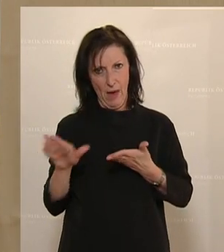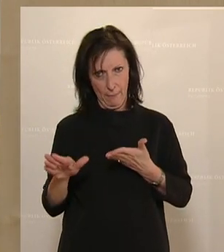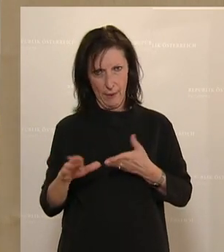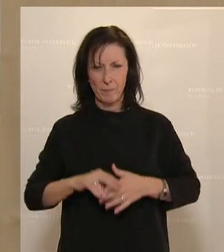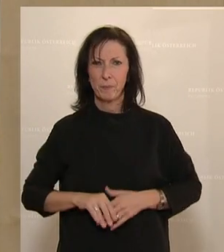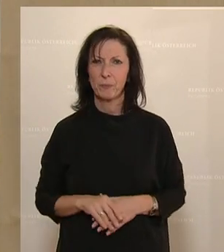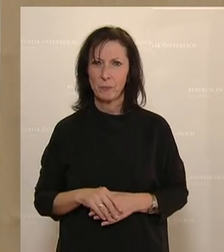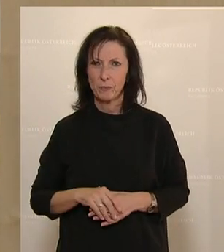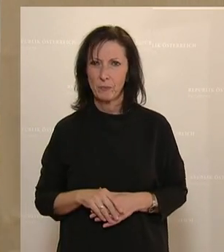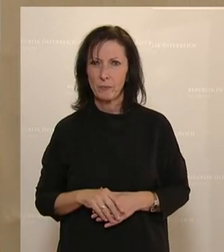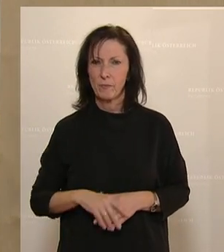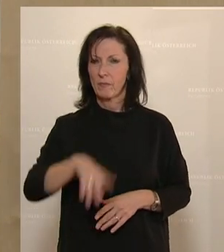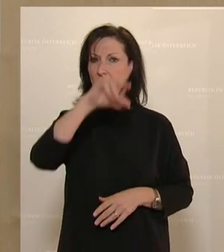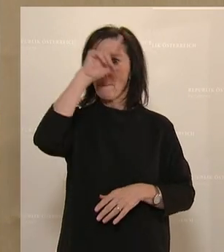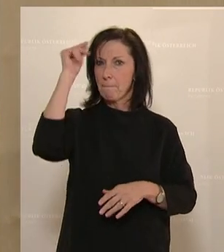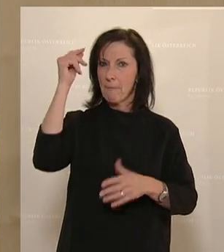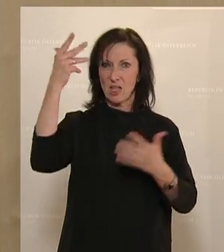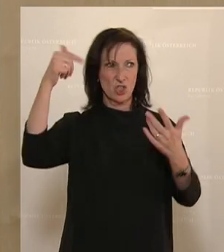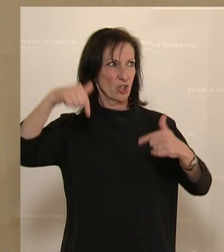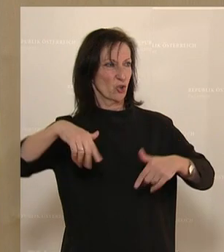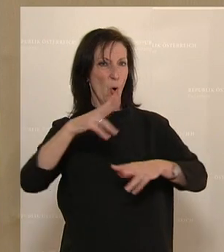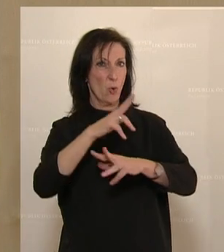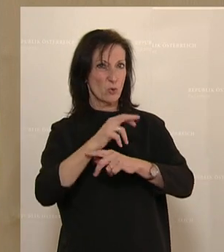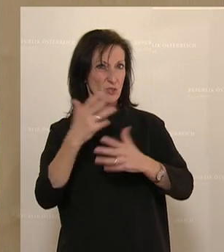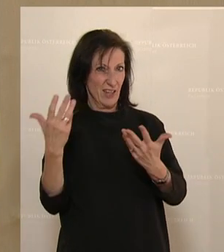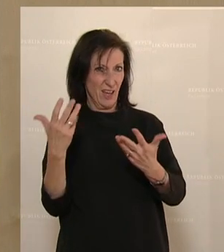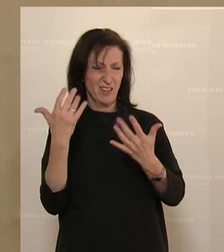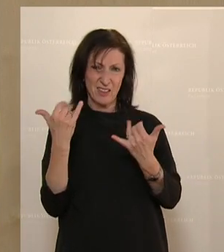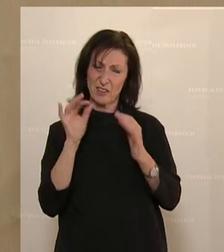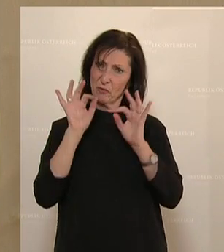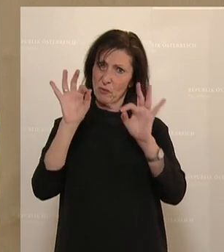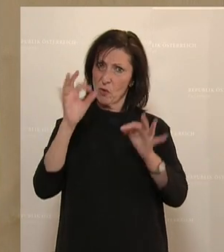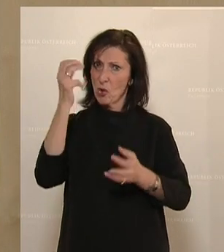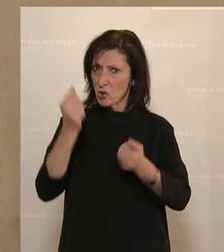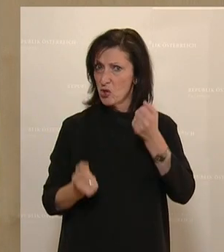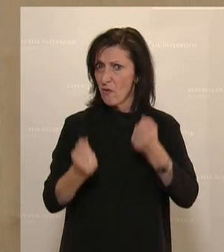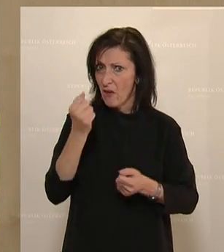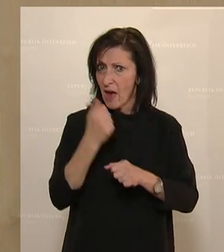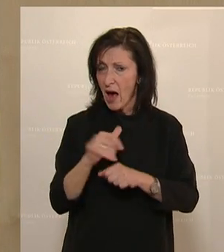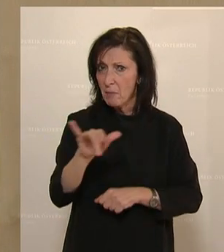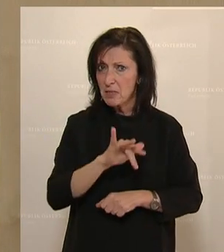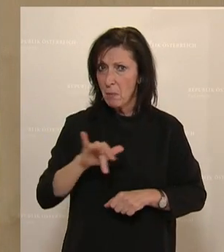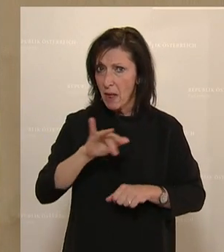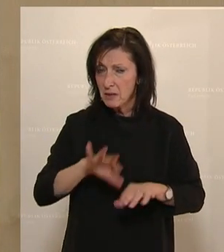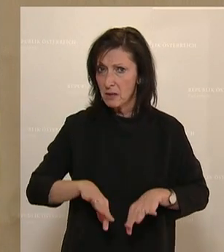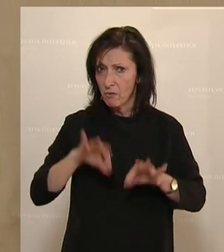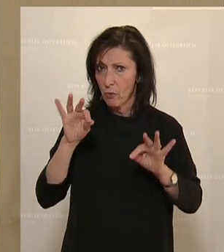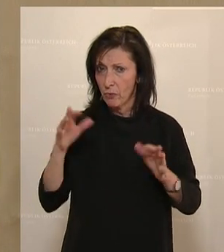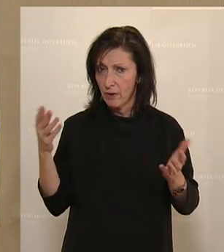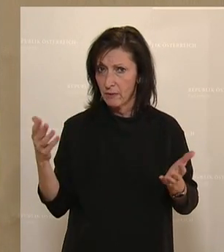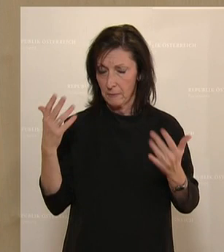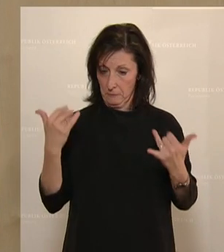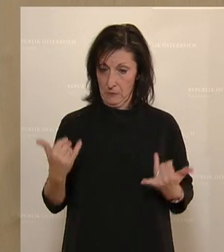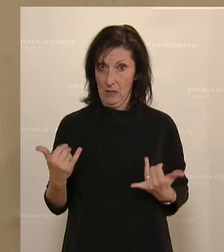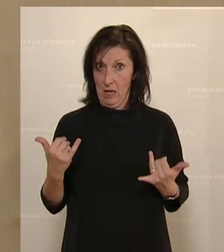Es wird den Menschen in unserem Land zurzeit sehr schwer gemacht, Arbeitsplätze zu finden. Und